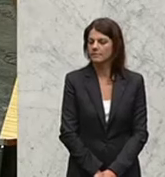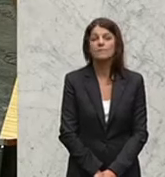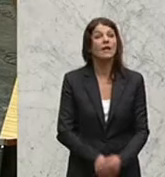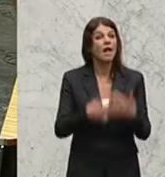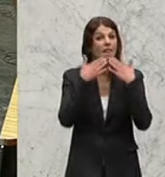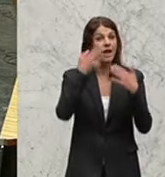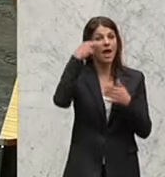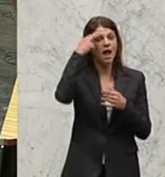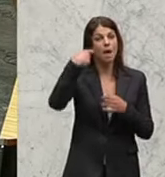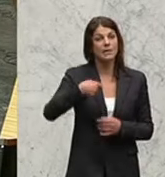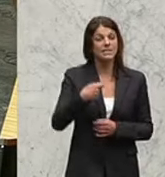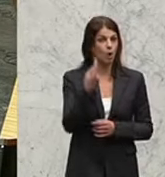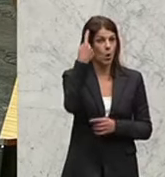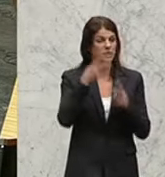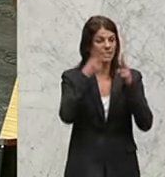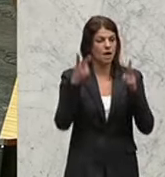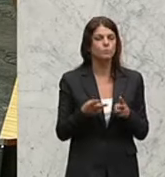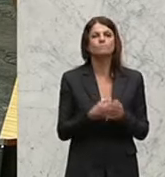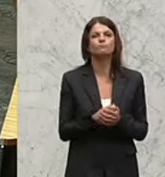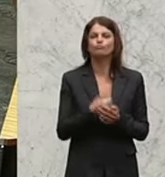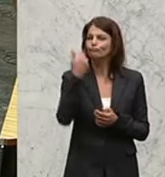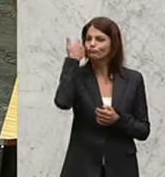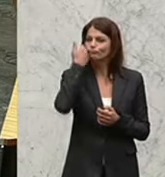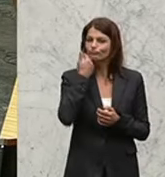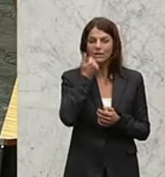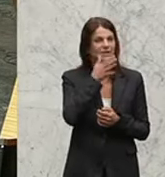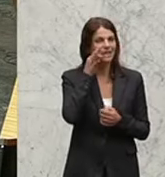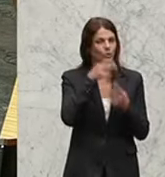Klubobfrau der Grünen. Dies würde die Qualität der Debatten künftig heben.